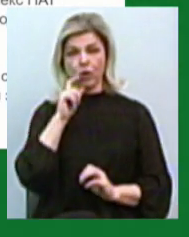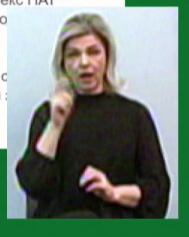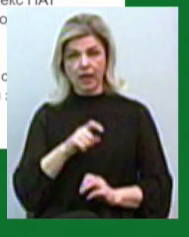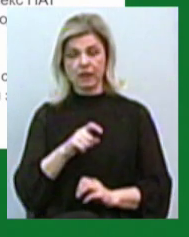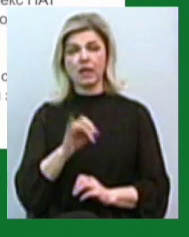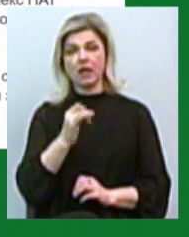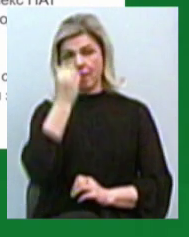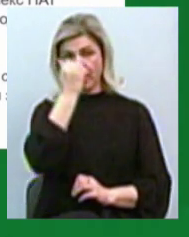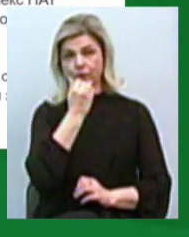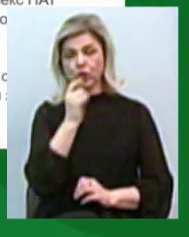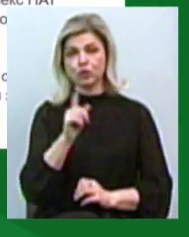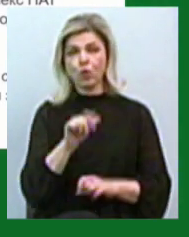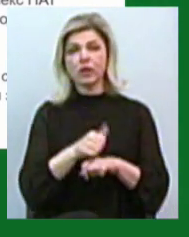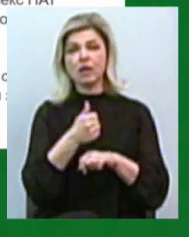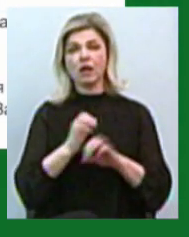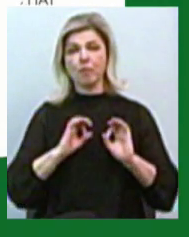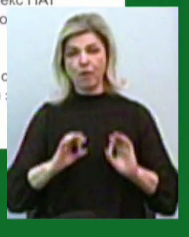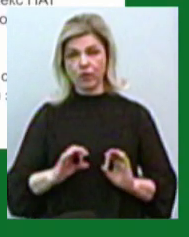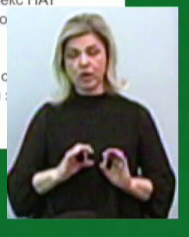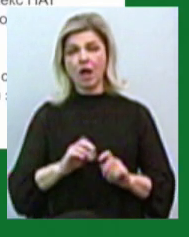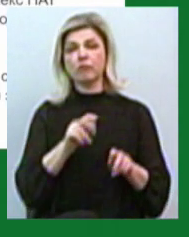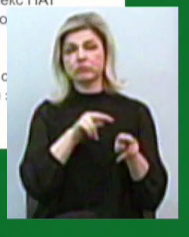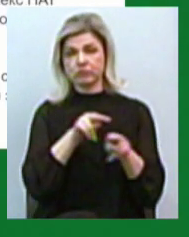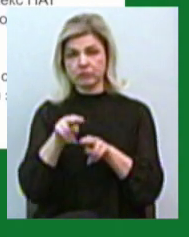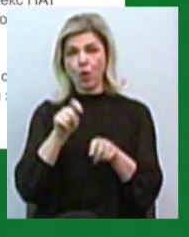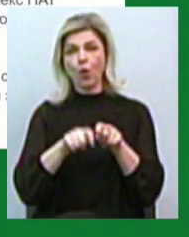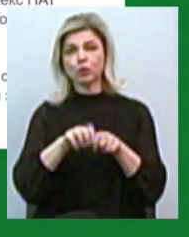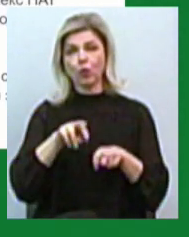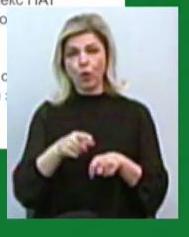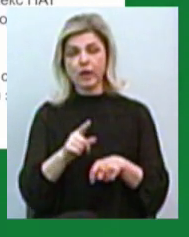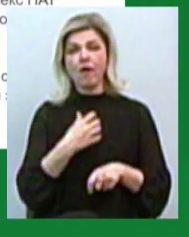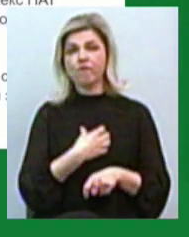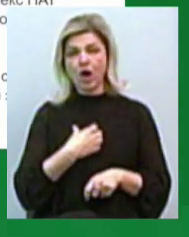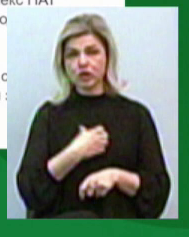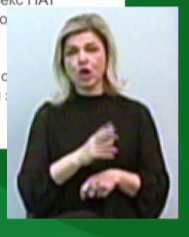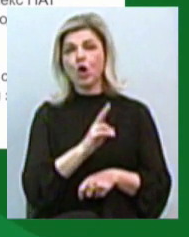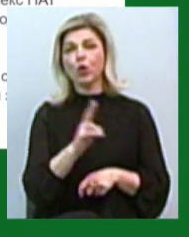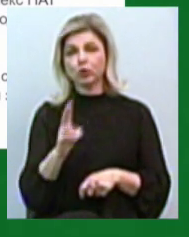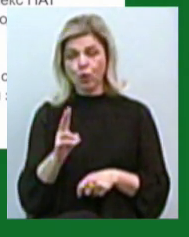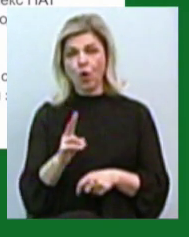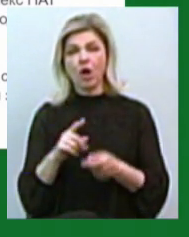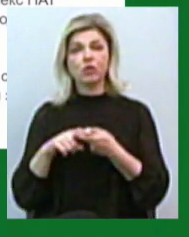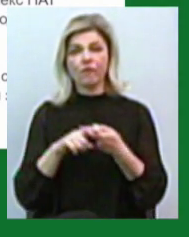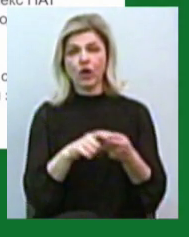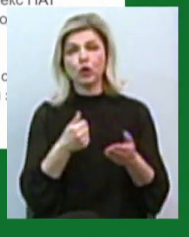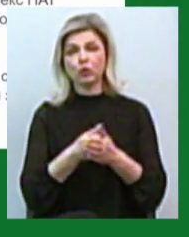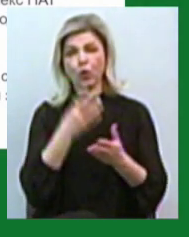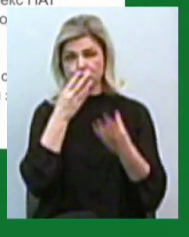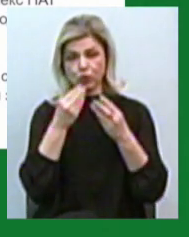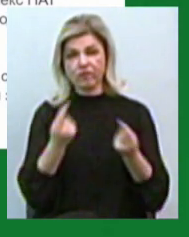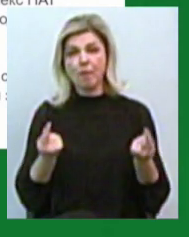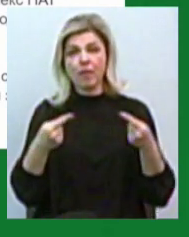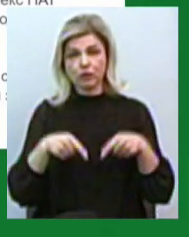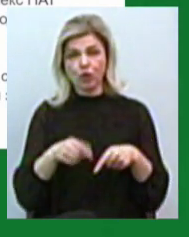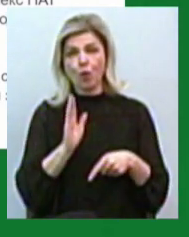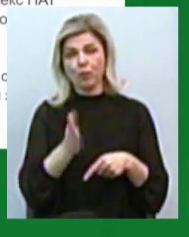Вдячний, що генеральна прокуратура тримає питання на контролі. Для нас важливо, аби всі, хто причетний до штучного доведення до банкрутства і незаконних дій з майном підприємства,